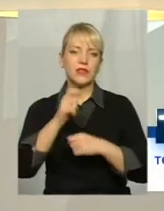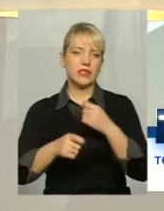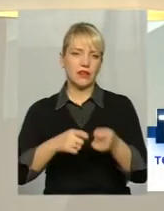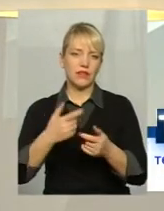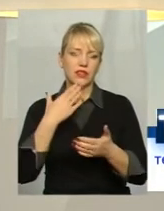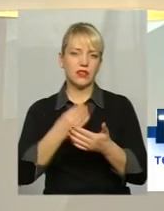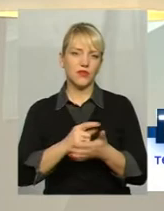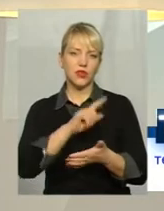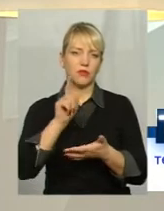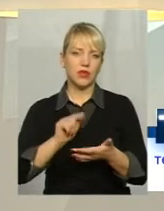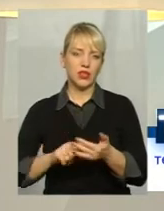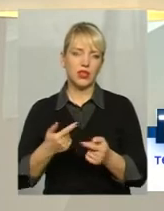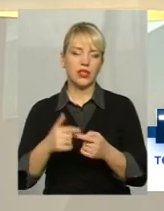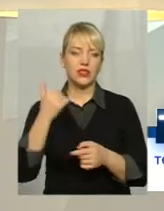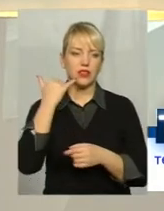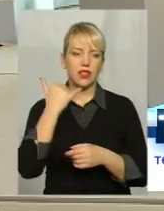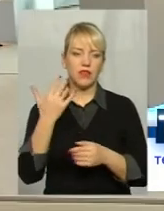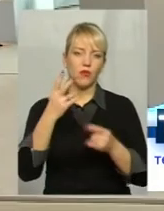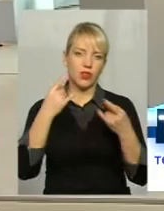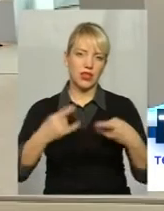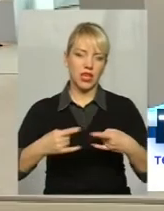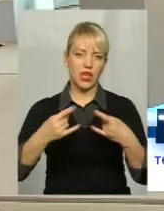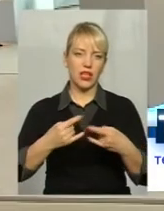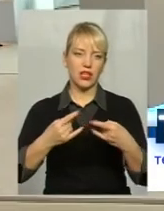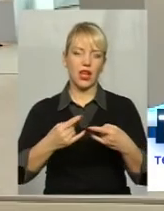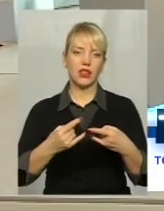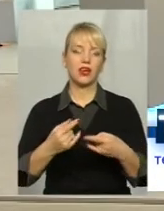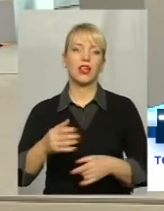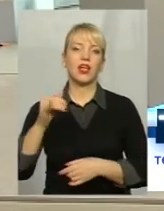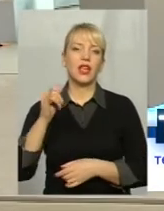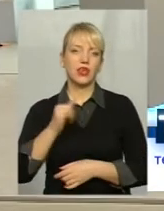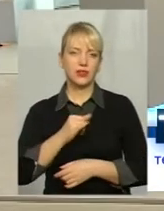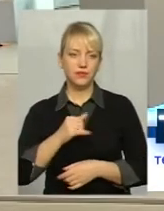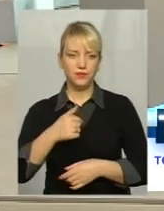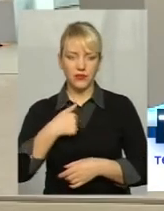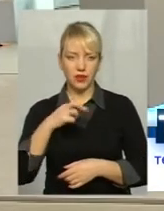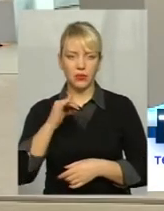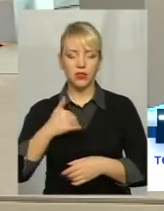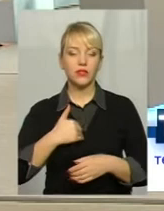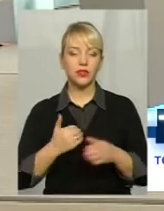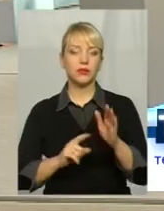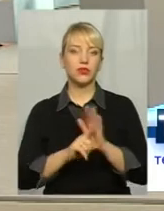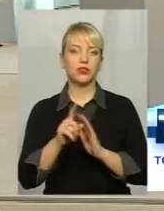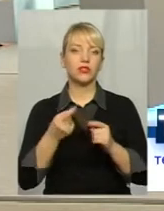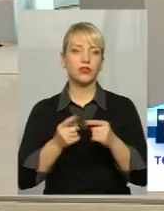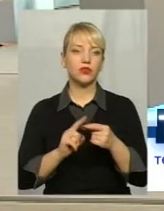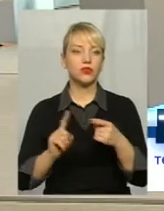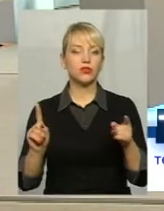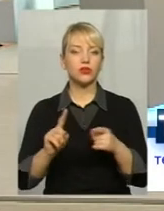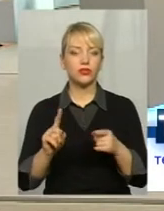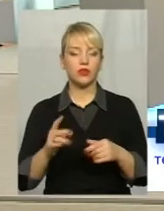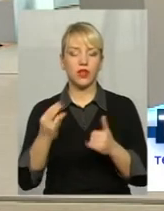телефонами Які бачите періодично на своїх екранах Я би хотіла почати з того, що на